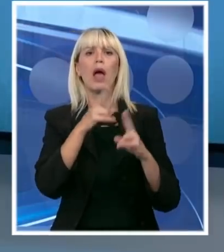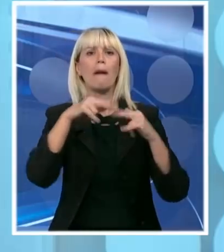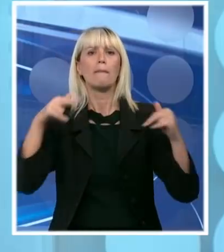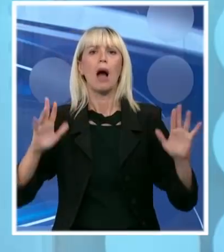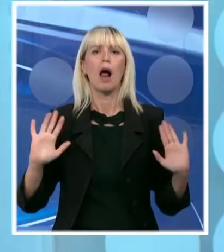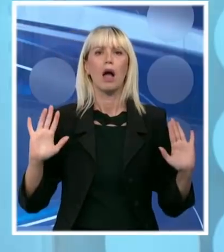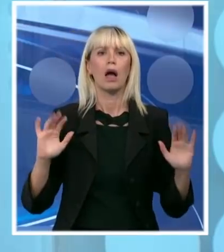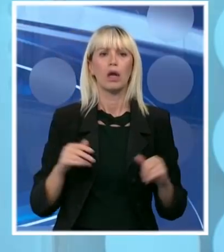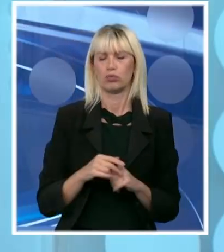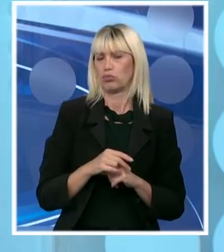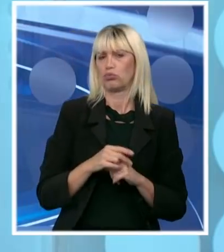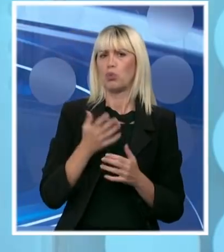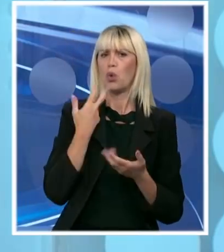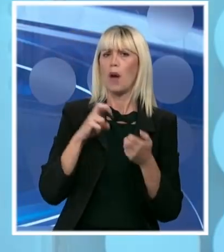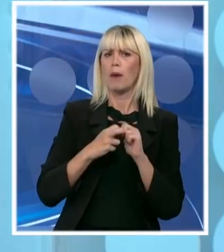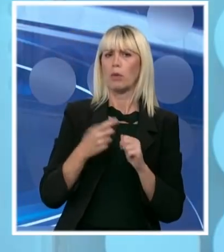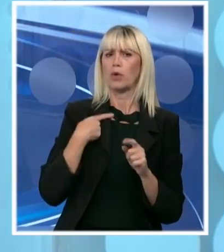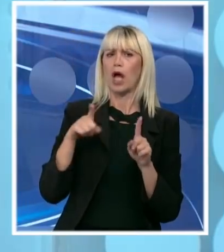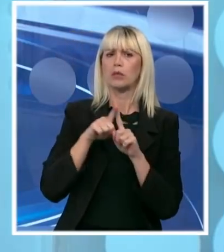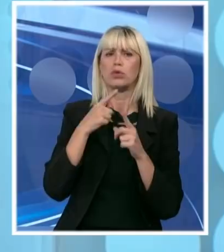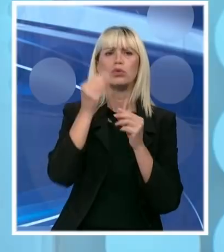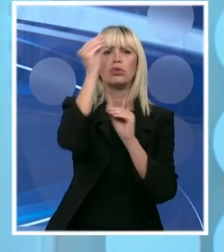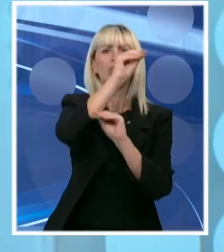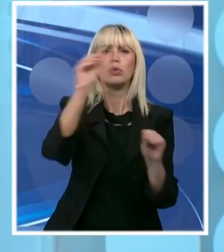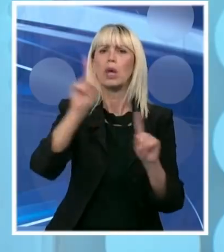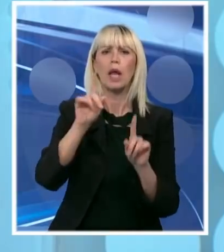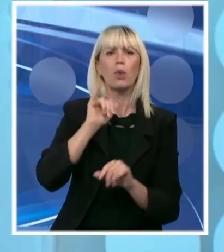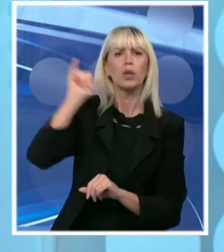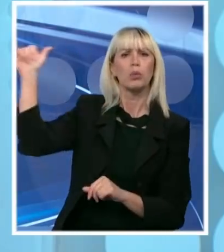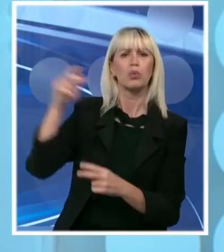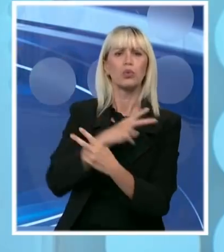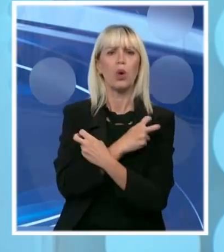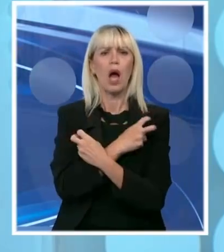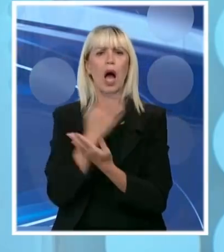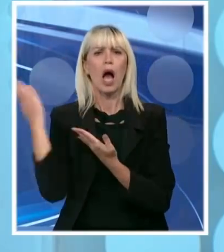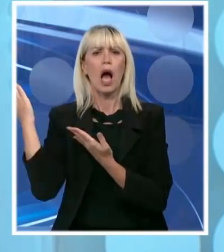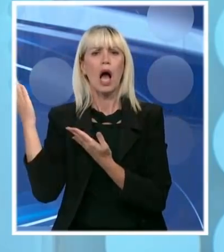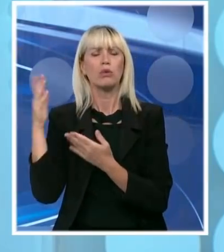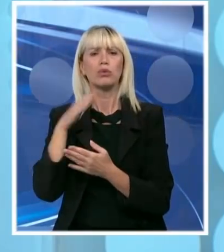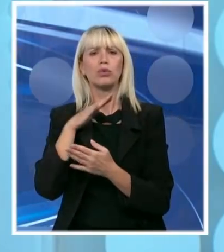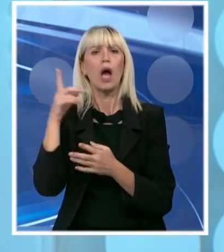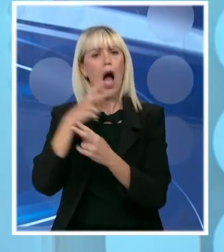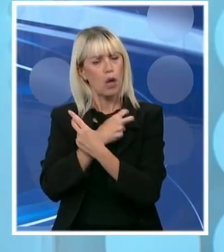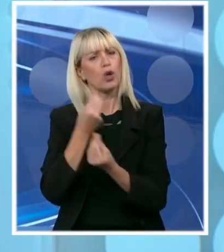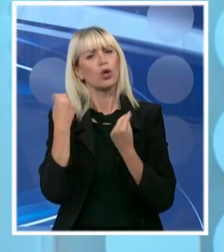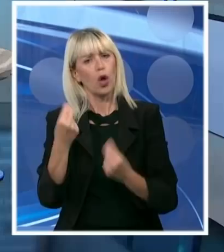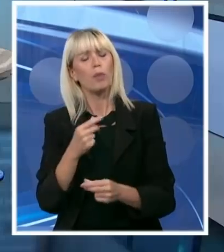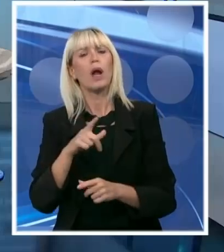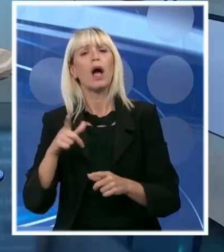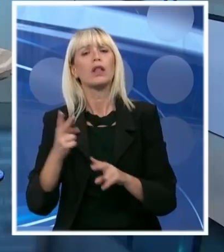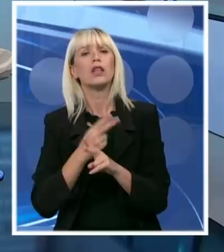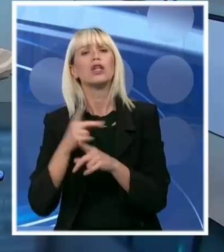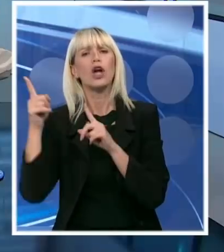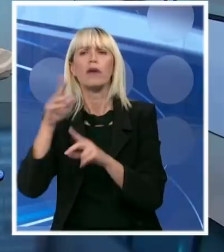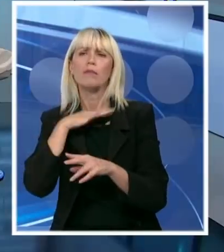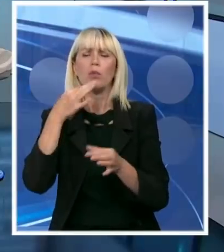kažem građanima da ne putuju ni u Austriju ni u mnoge druge zemlje. Tako da posljedno da ne putuju u zemlje Austrije mnogo testira. Austrije je dobra zemlja. Nemojte da putujete u zemlje